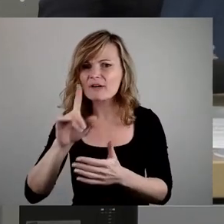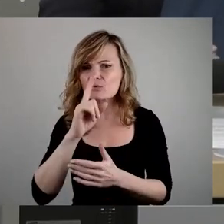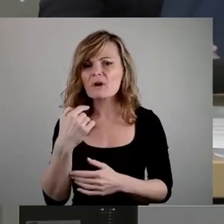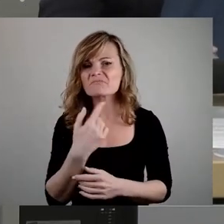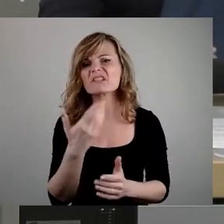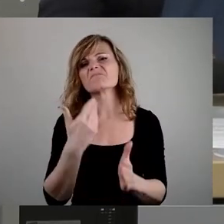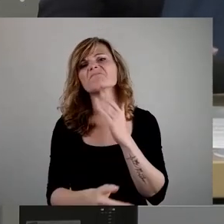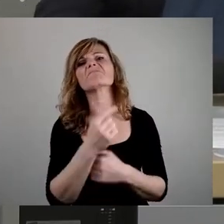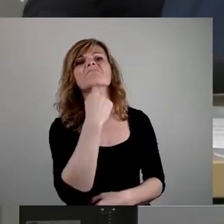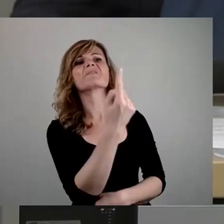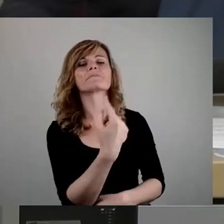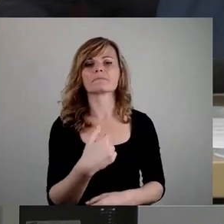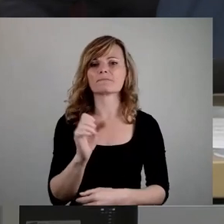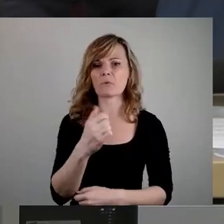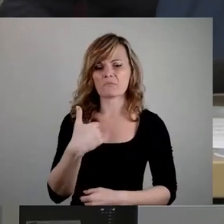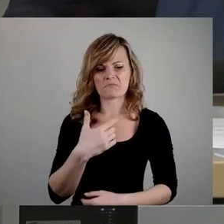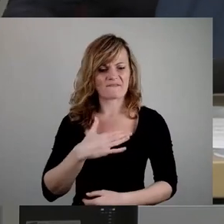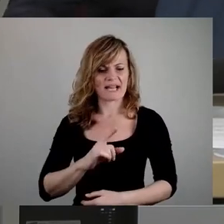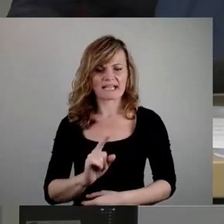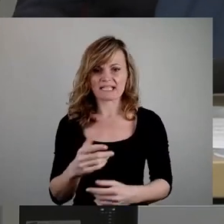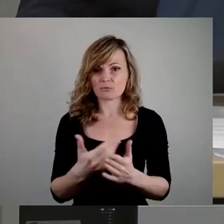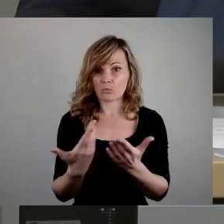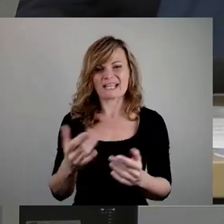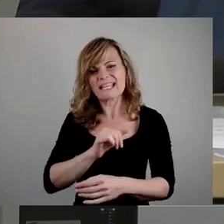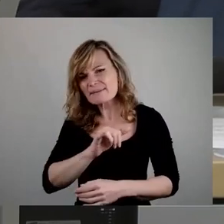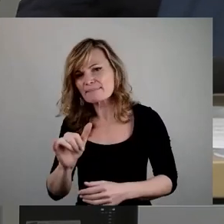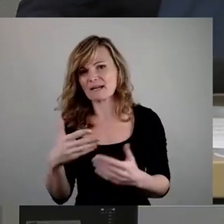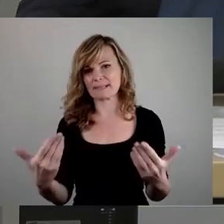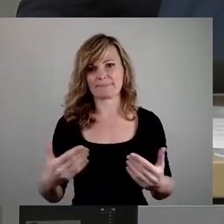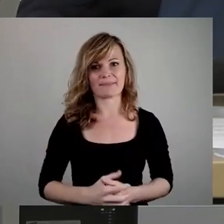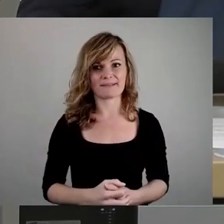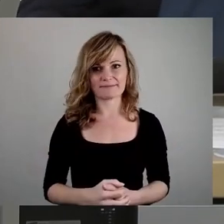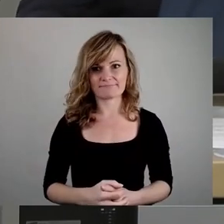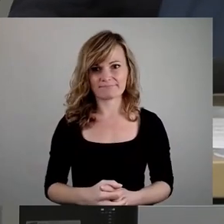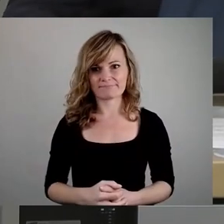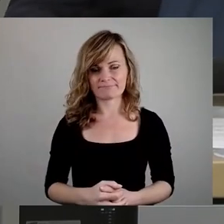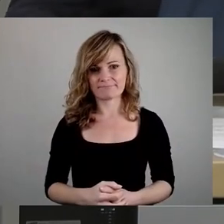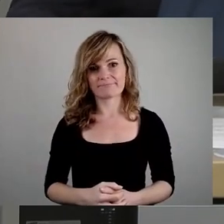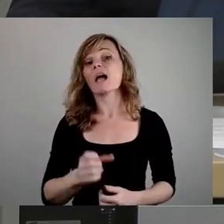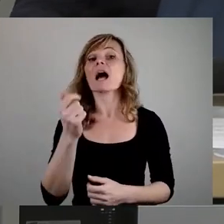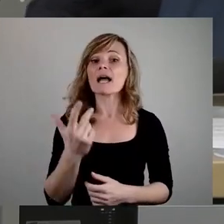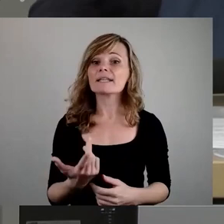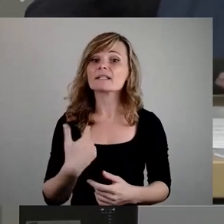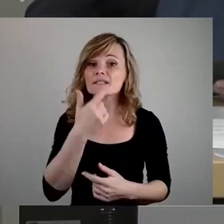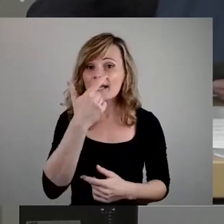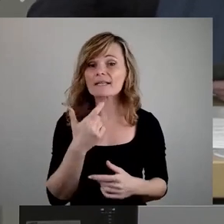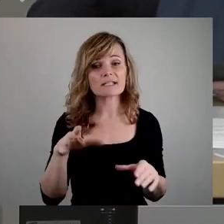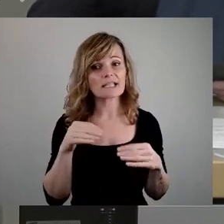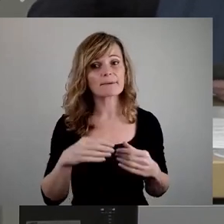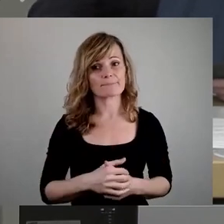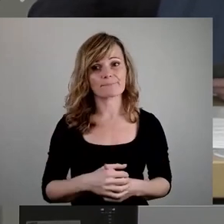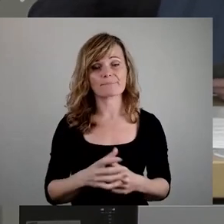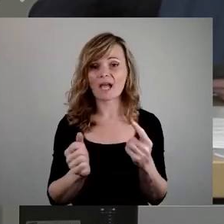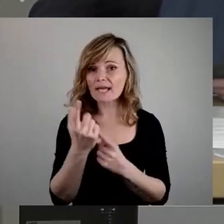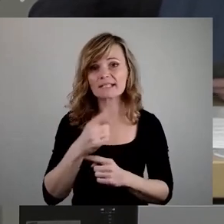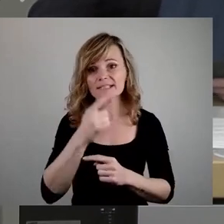irgendwas nicht gefällt. Das gibt es ja immer. Und manches davon nimmt man ernst und anderes nimmt man nicht